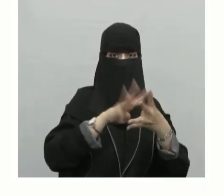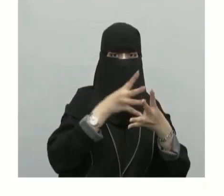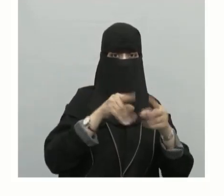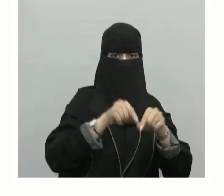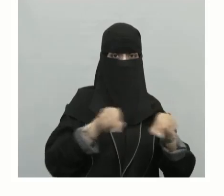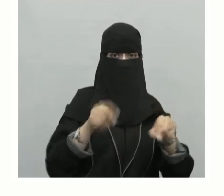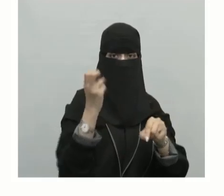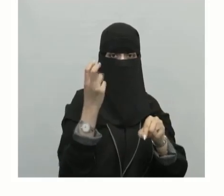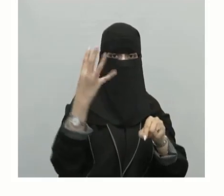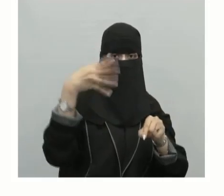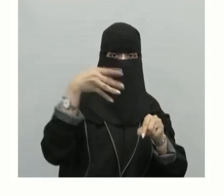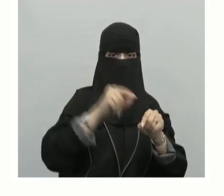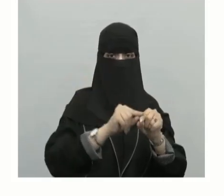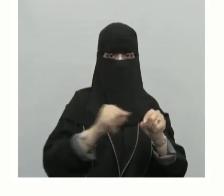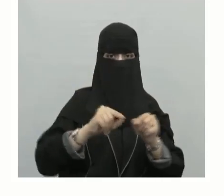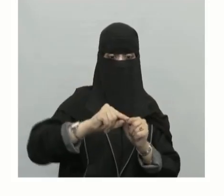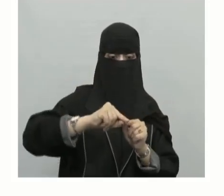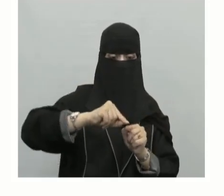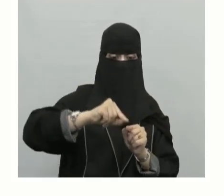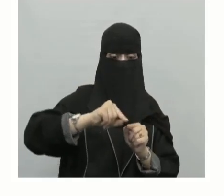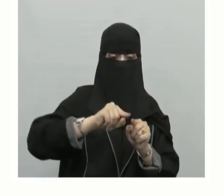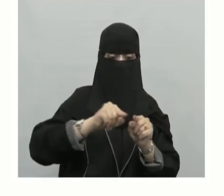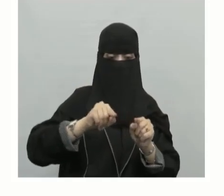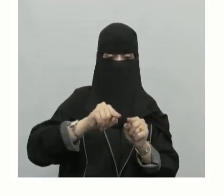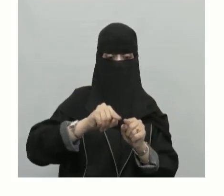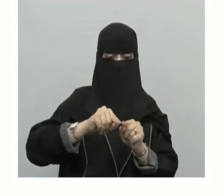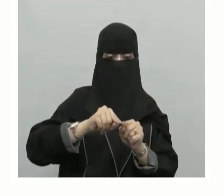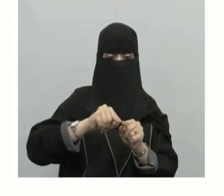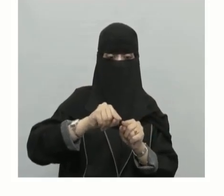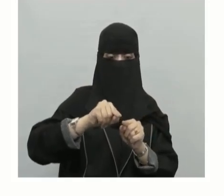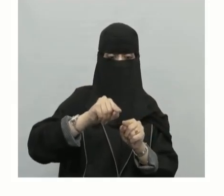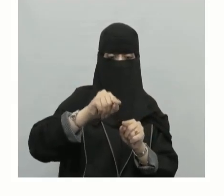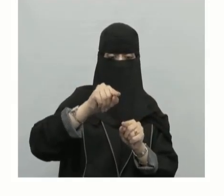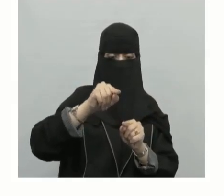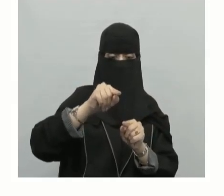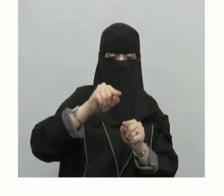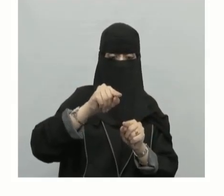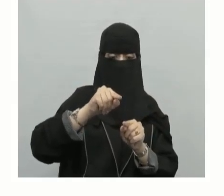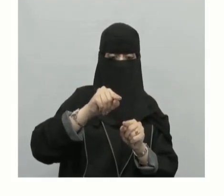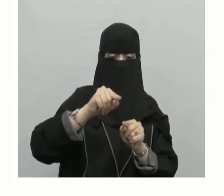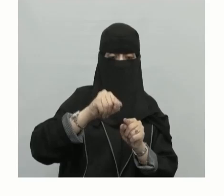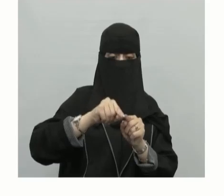اثنين واربعين هذا ابناء وبنات الطلاب اثنين ووربعين وثلاثين